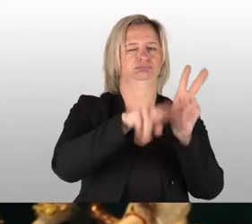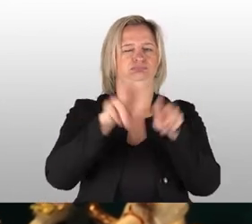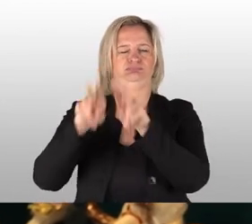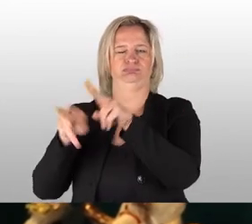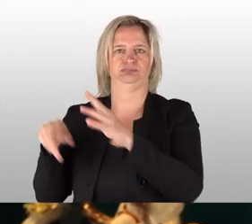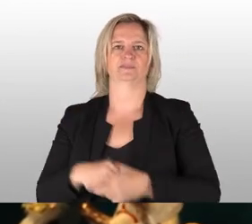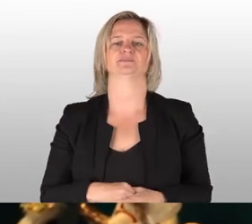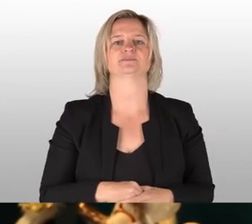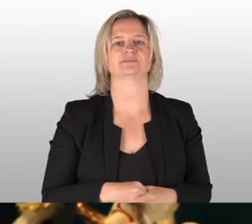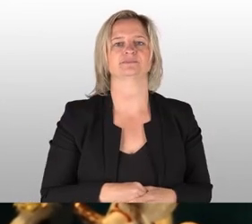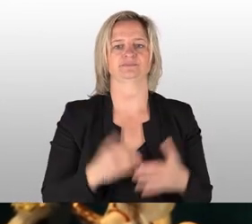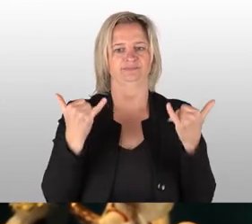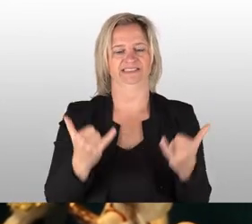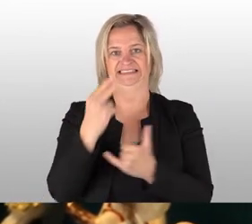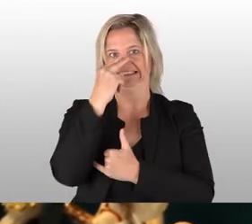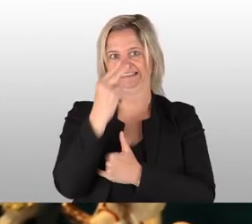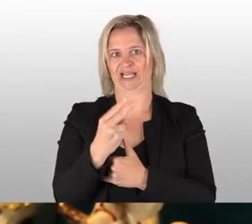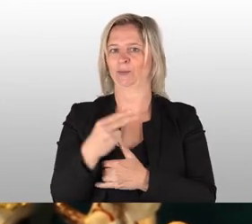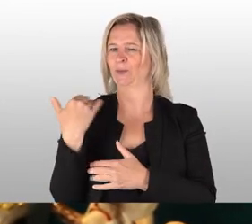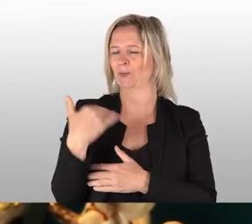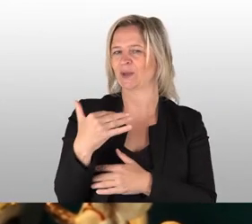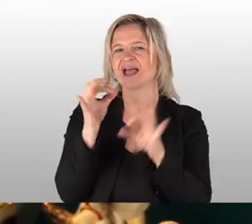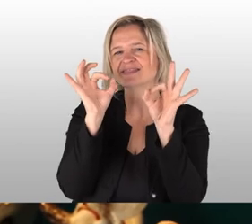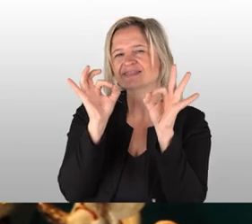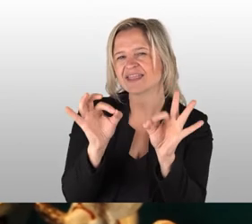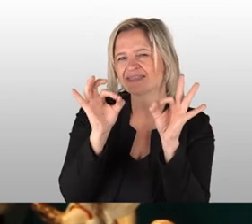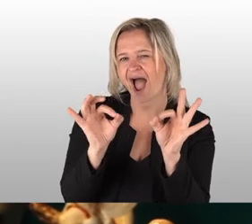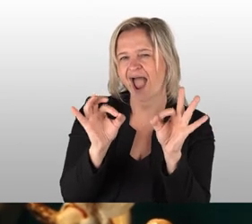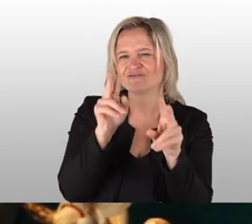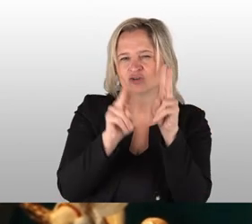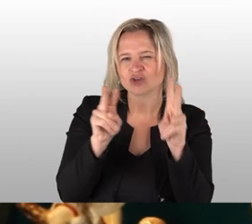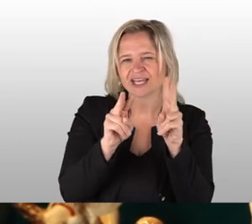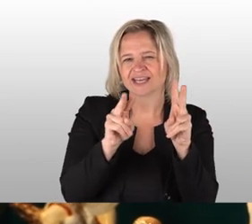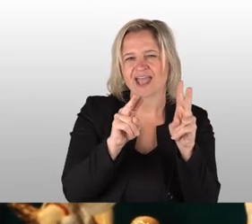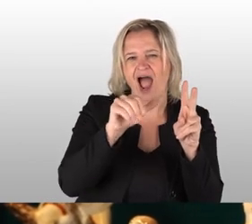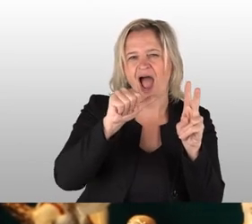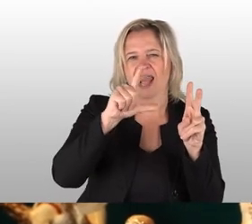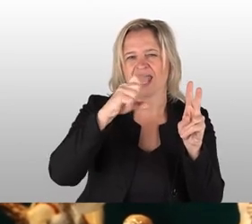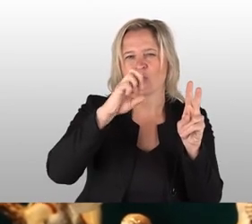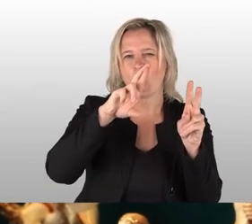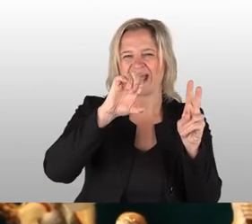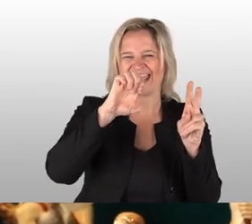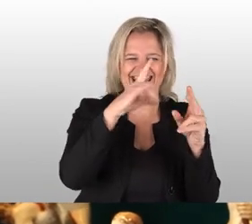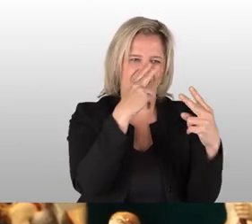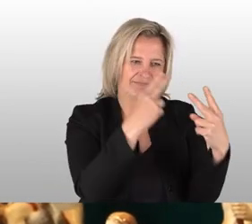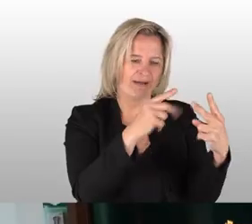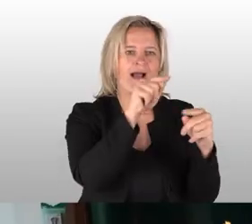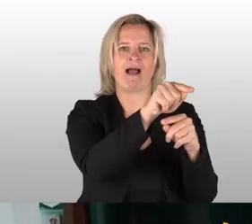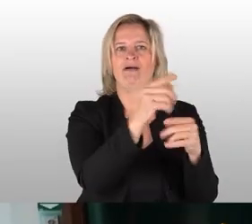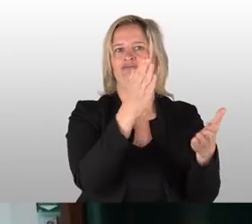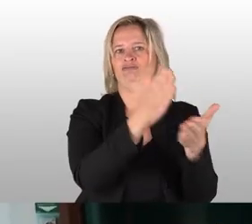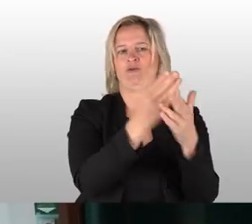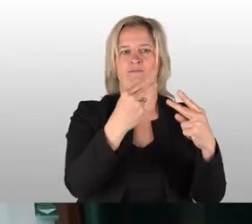schauen uns hier gleich ein paar sehr reizende Details von Allegorien an. Das war natürlich ein